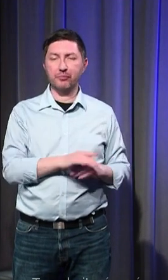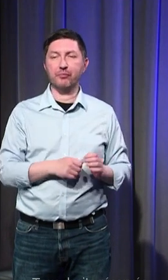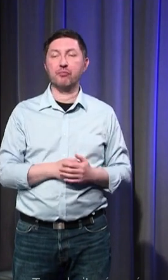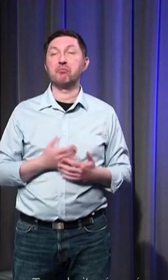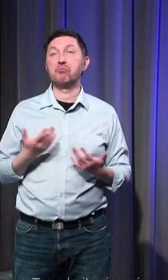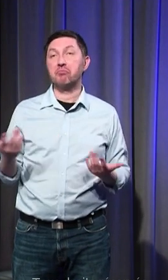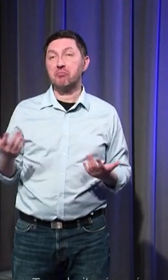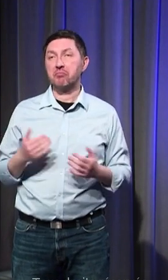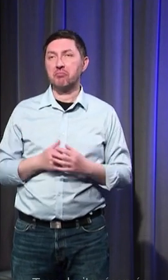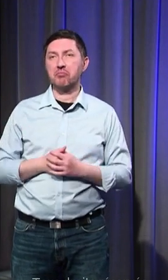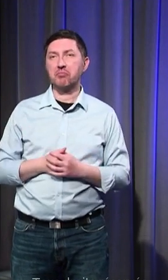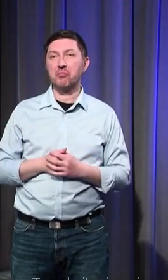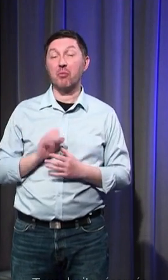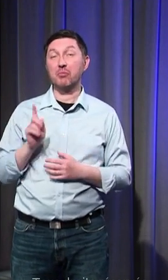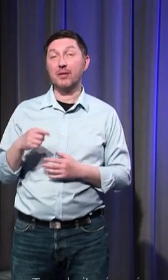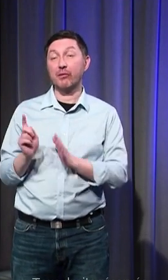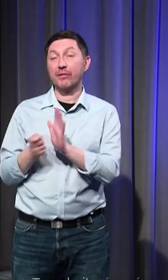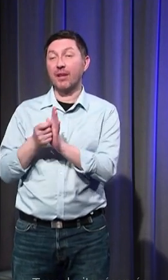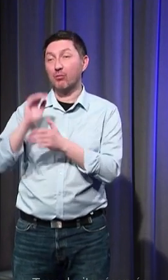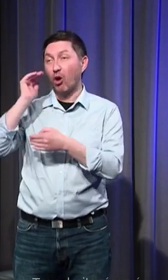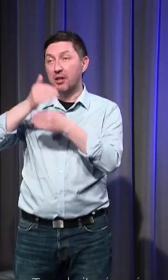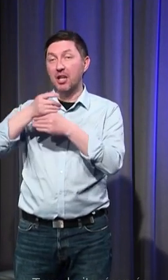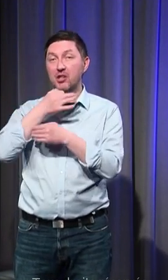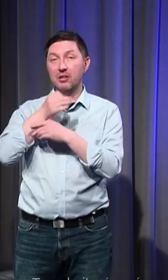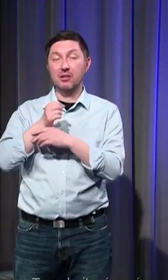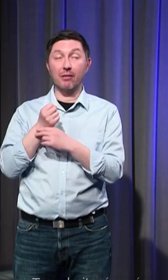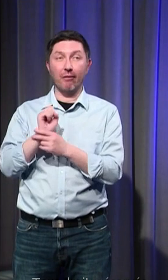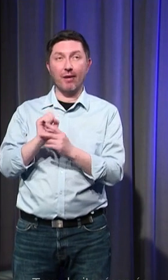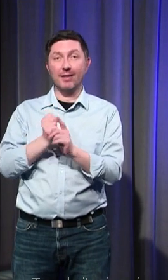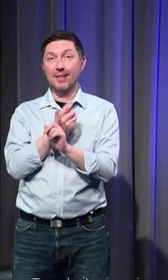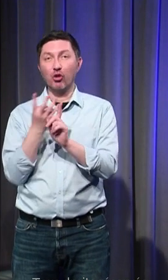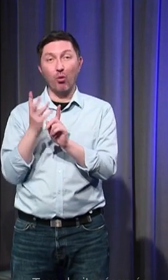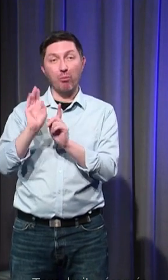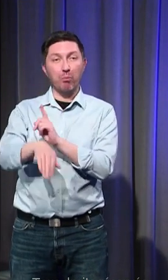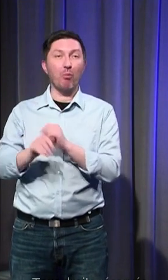je pense qu n'appelait pas ça un syndrome post-traumatique mais est-ce qu'on adresse par exemple les personnes